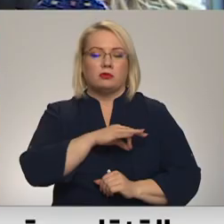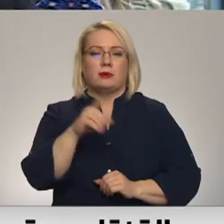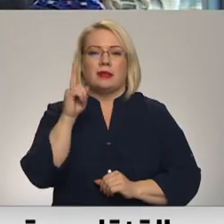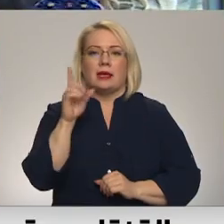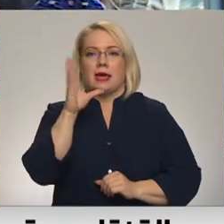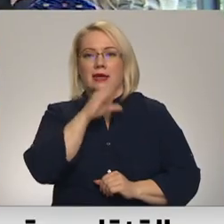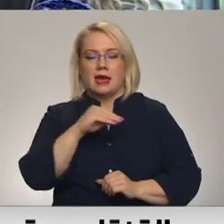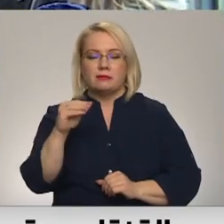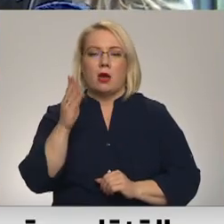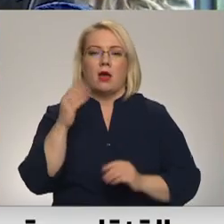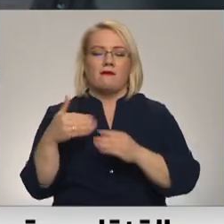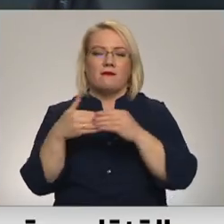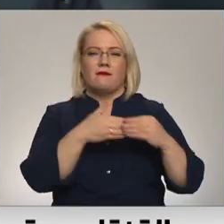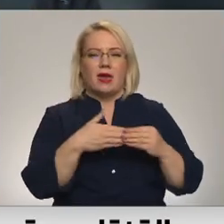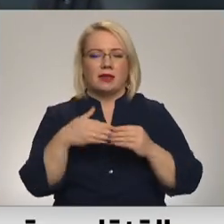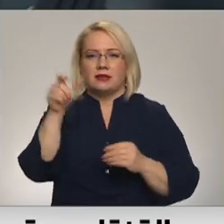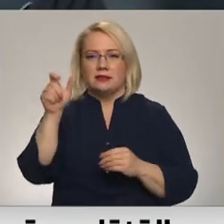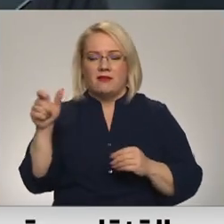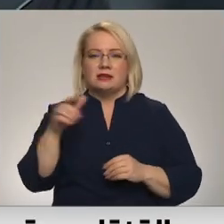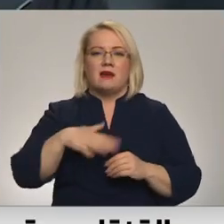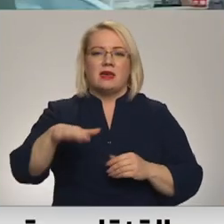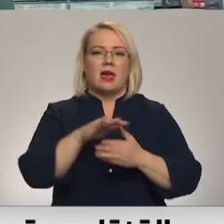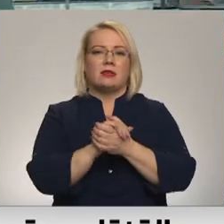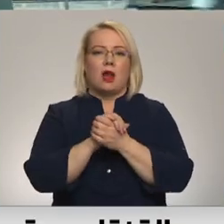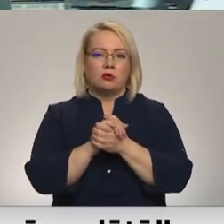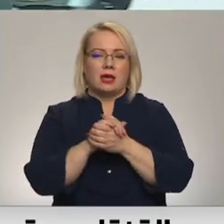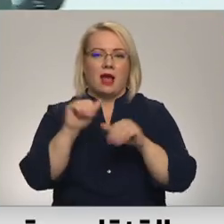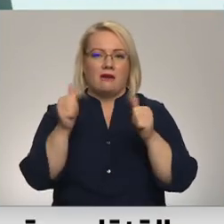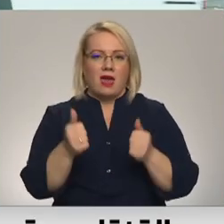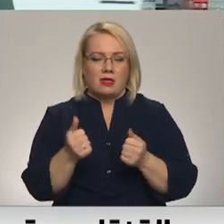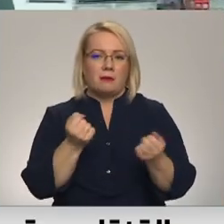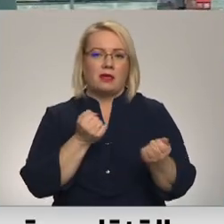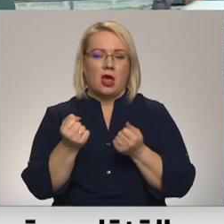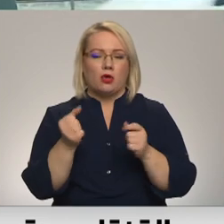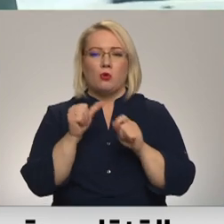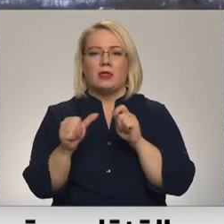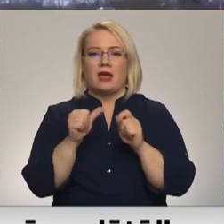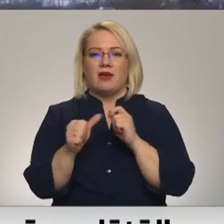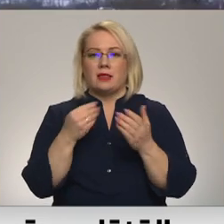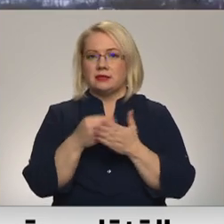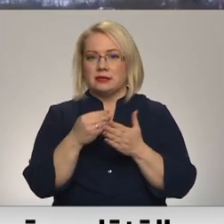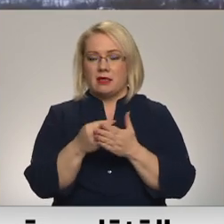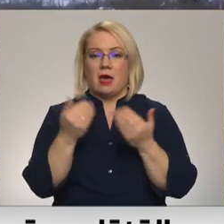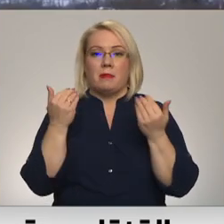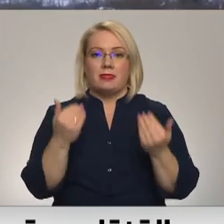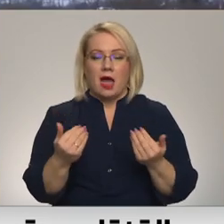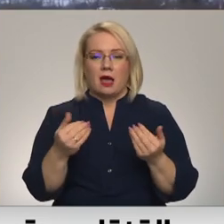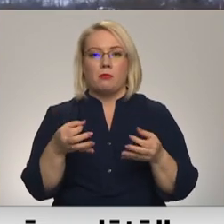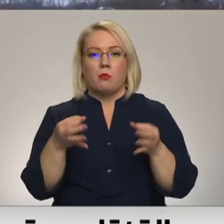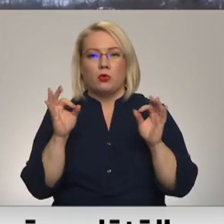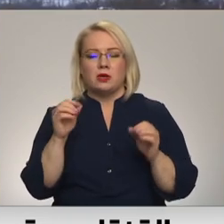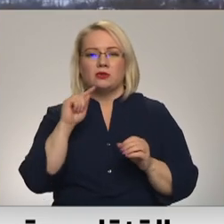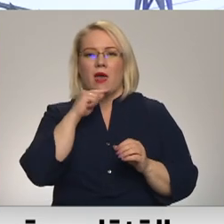iespēja veikt pasažieru pārvadājumus vidē draudzīgākā veidā, bet arī ietaupīt uz degvielas izmaksā. Šobrīd gan par būtisku